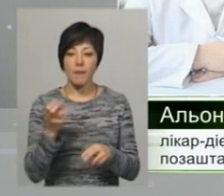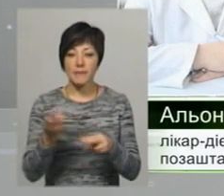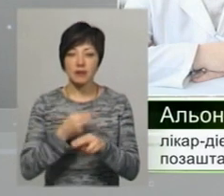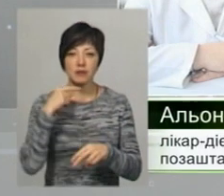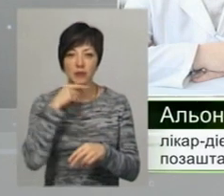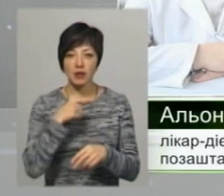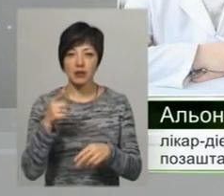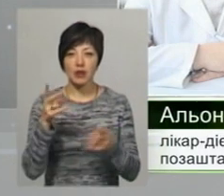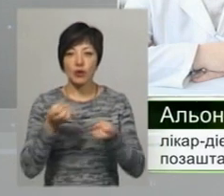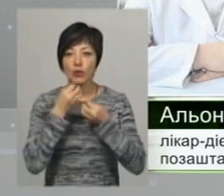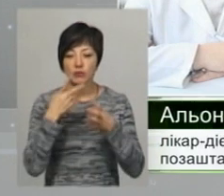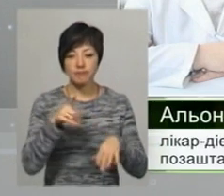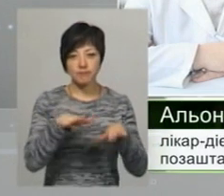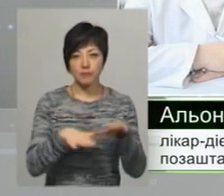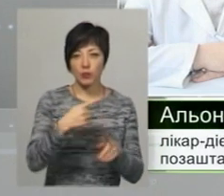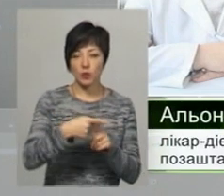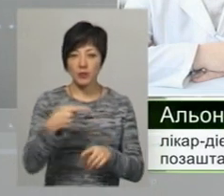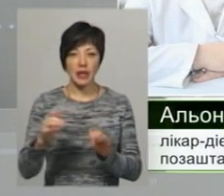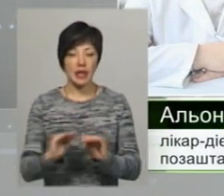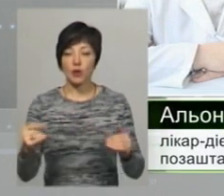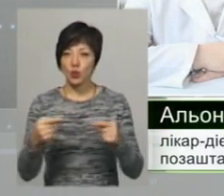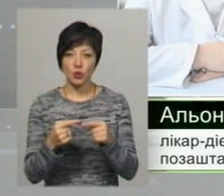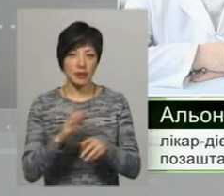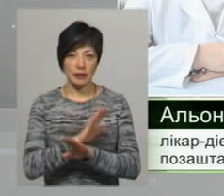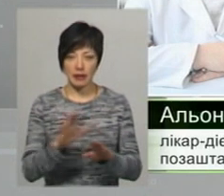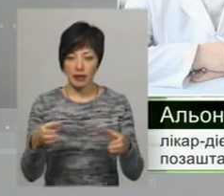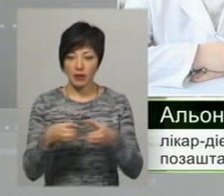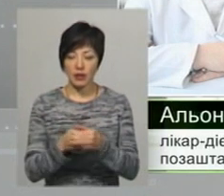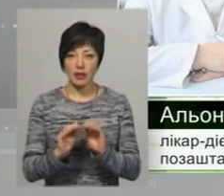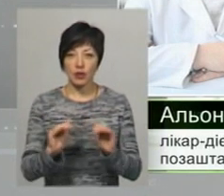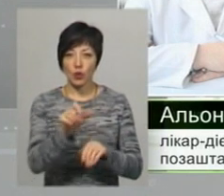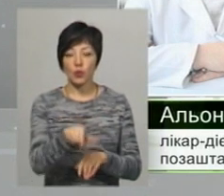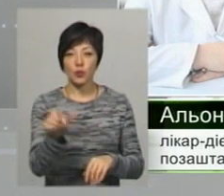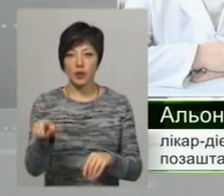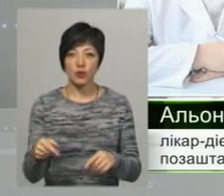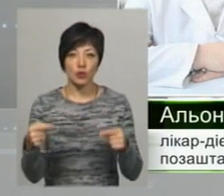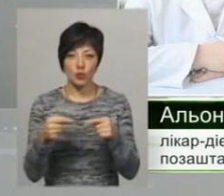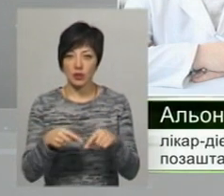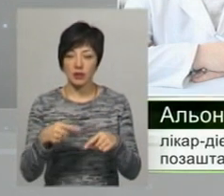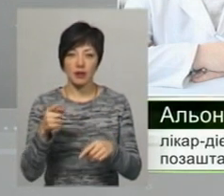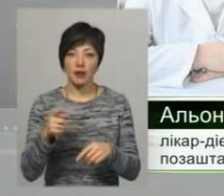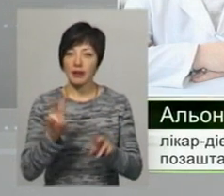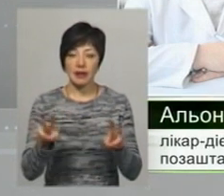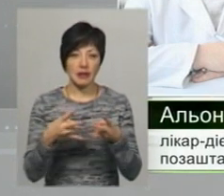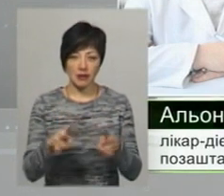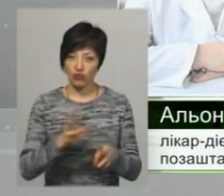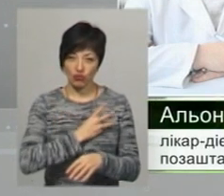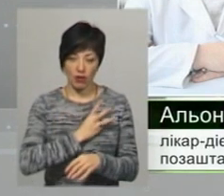взвесити всі за і проти. Дітям точно немає, є определенні категории людей, які точно нежелати не можливо.